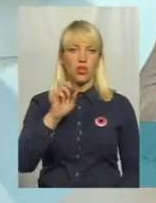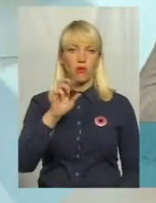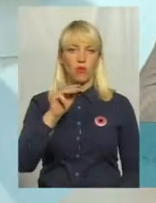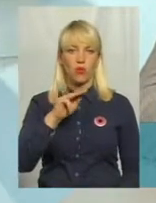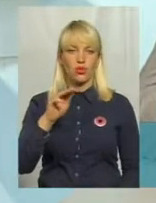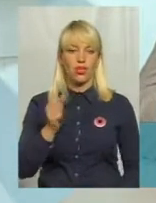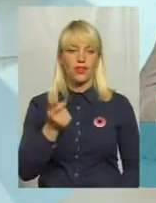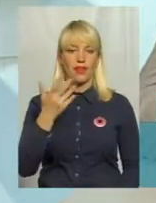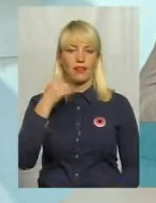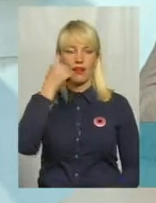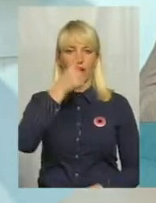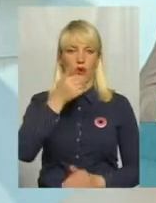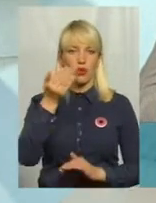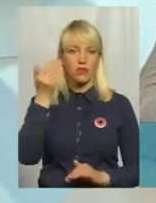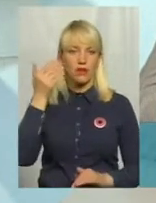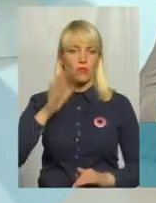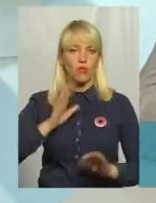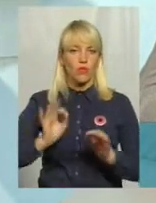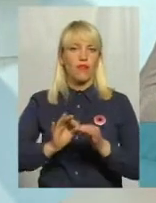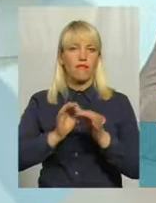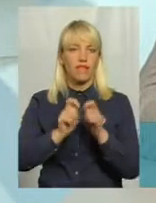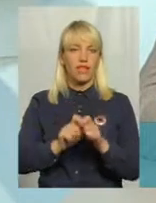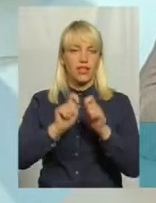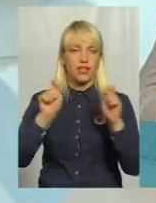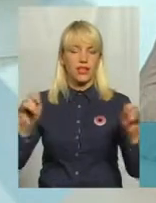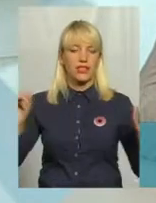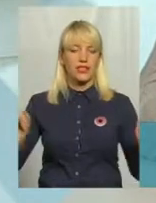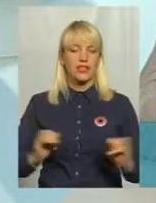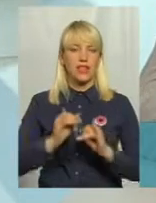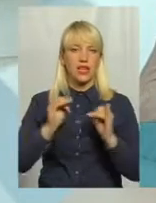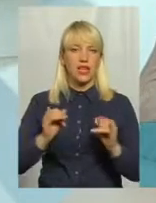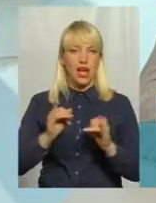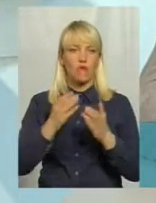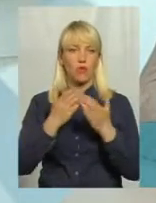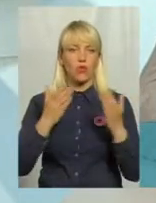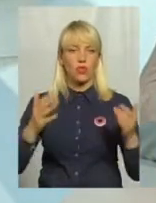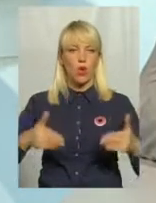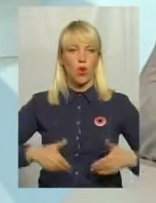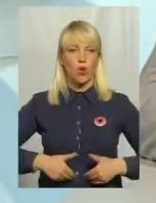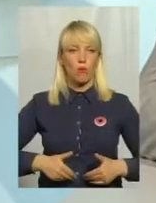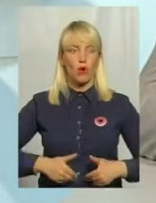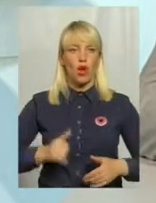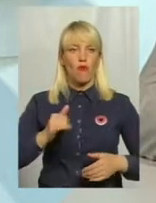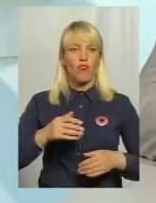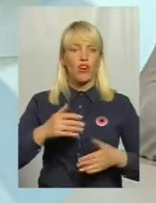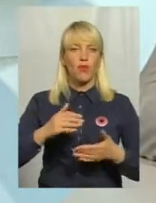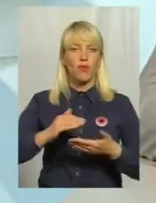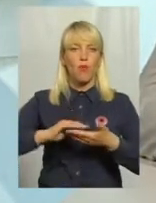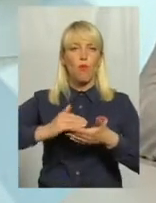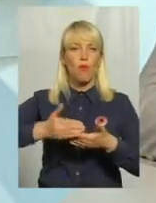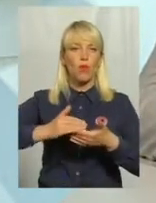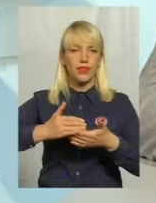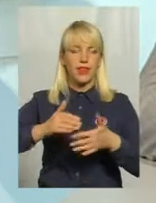років назад був відкритий надзвичайно цікавий музей Голодомору в такому мультимедійному наповненні,